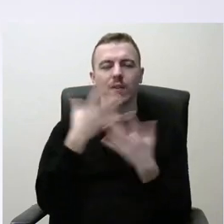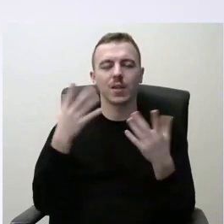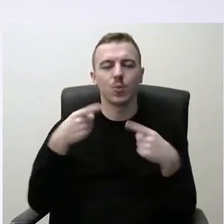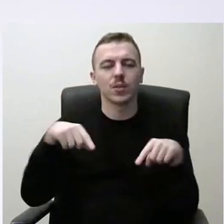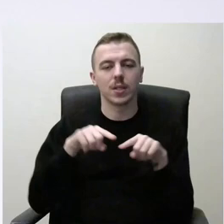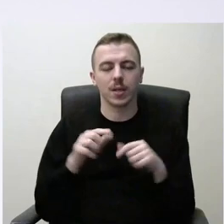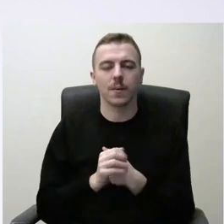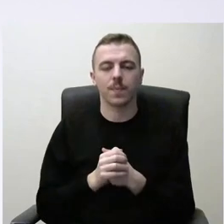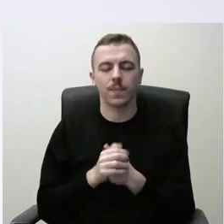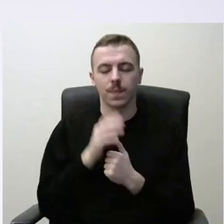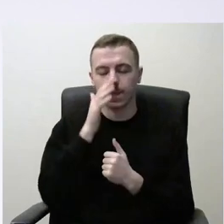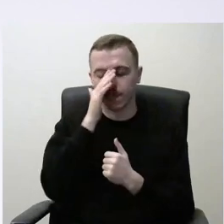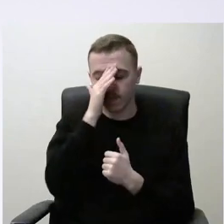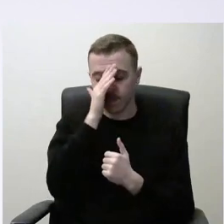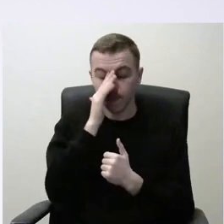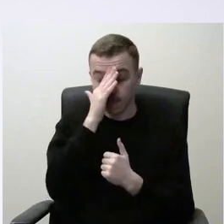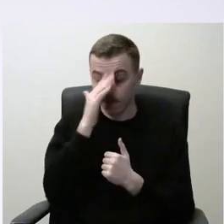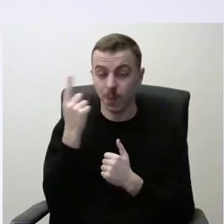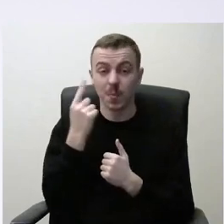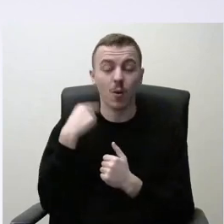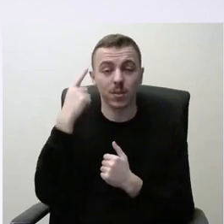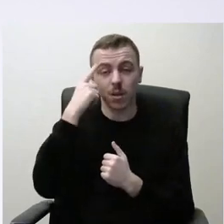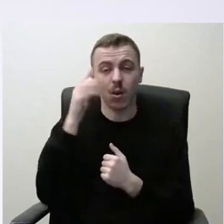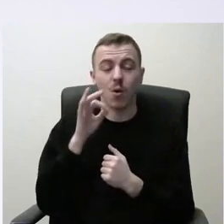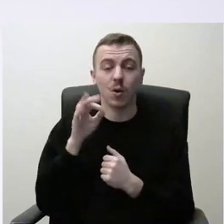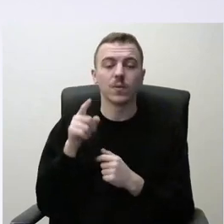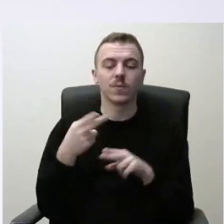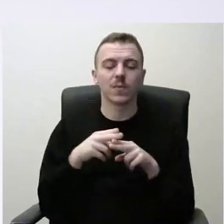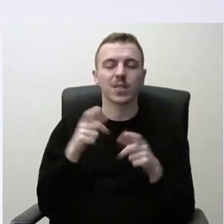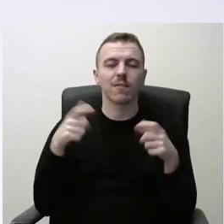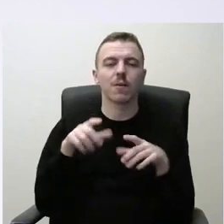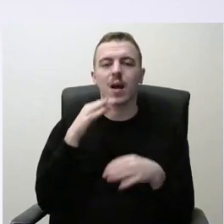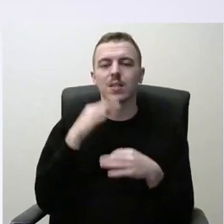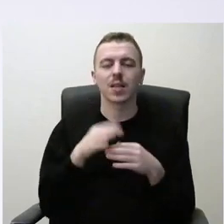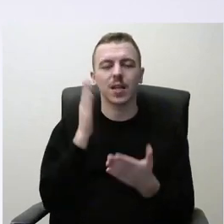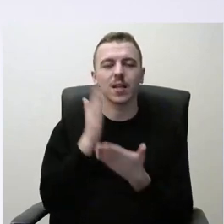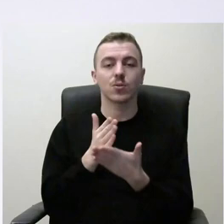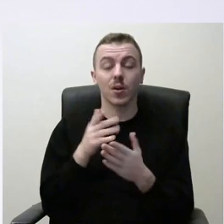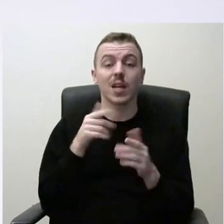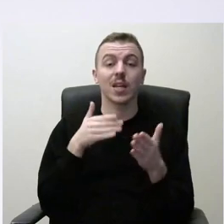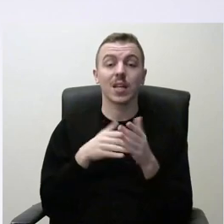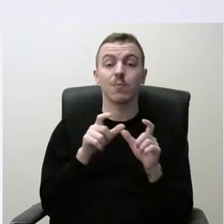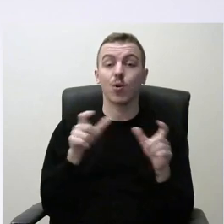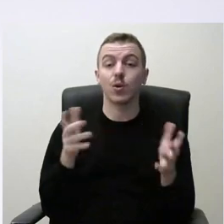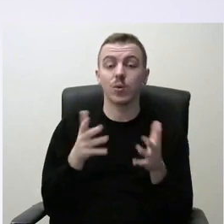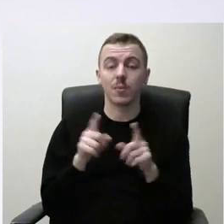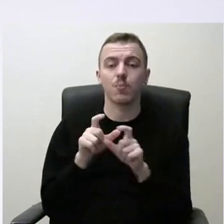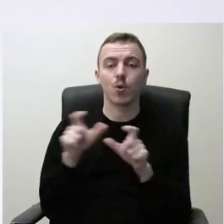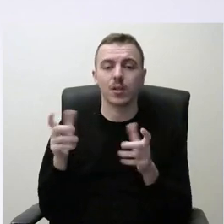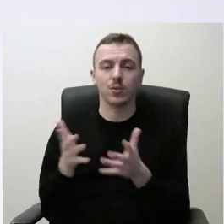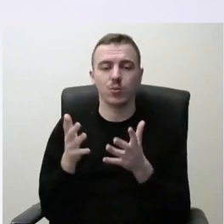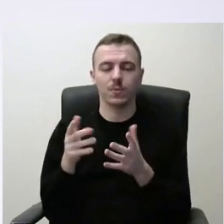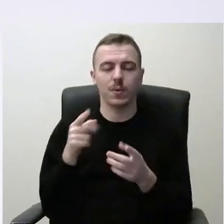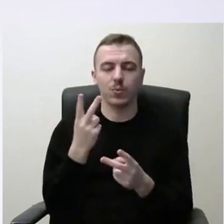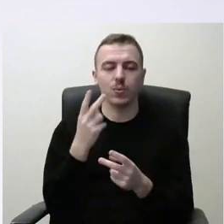Pirmiausia, aišku, turiu omeny tai, už ką saivaldybė tarsi atsakinga tiesiogiai, tai yra iki mokyklinis ūkdymas ir mokyklinis ūkdymas.